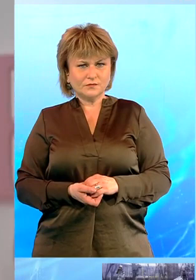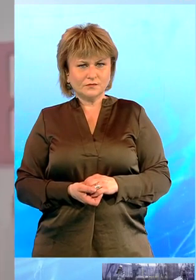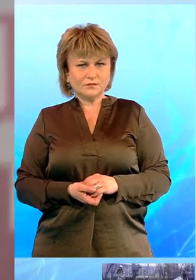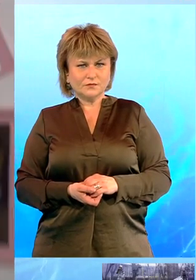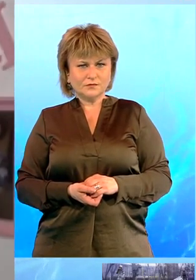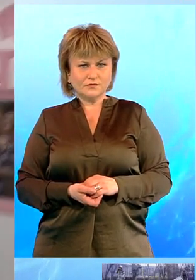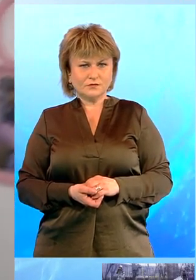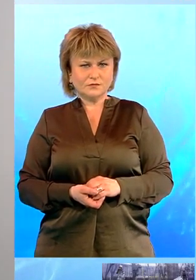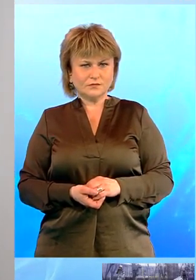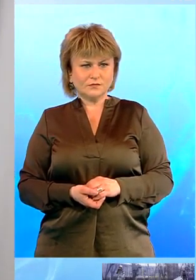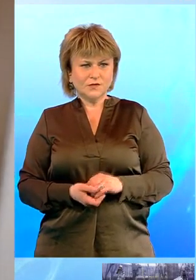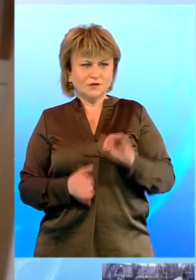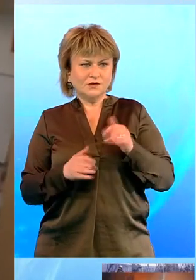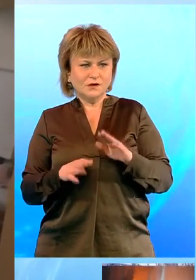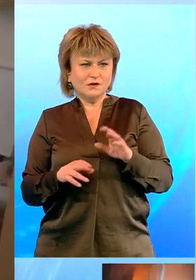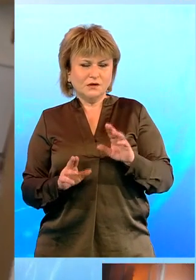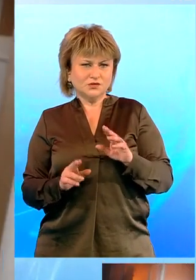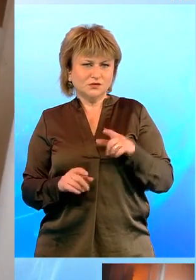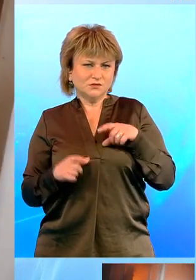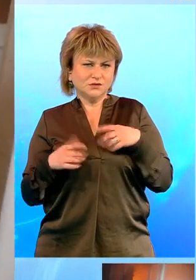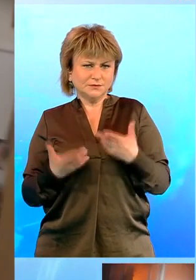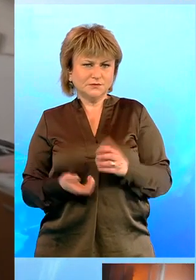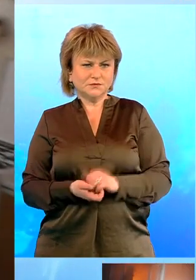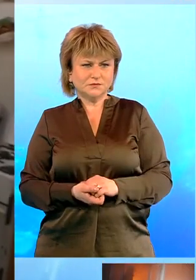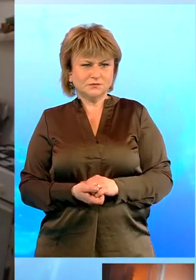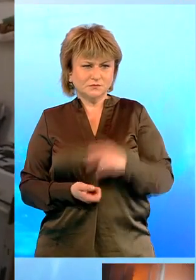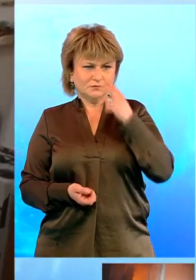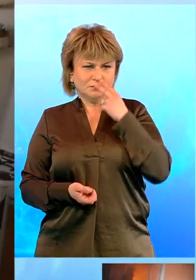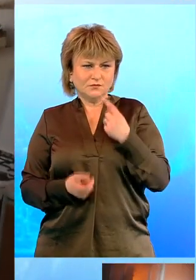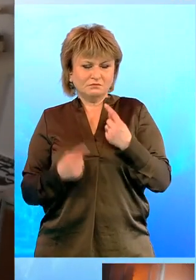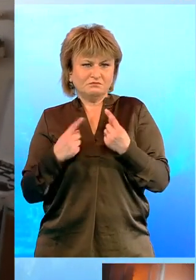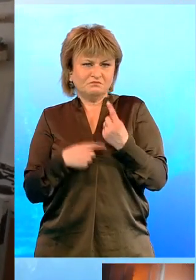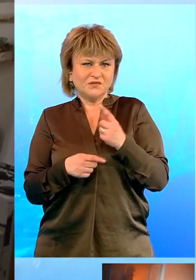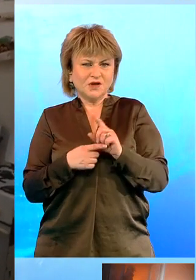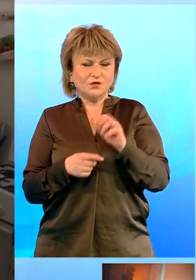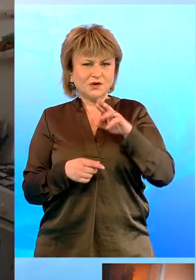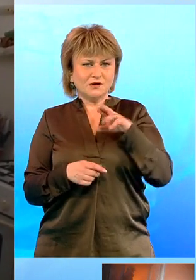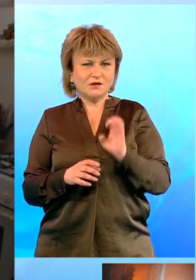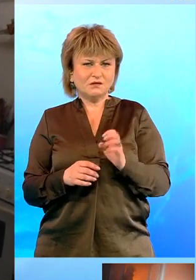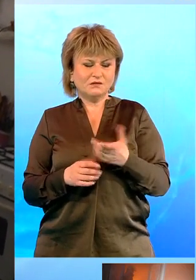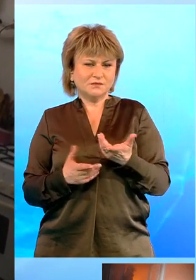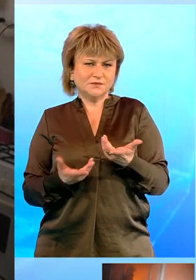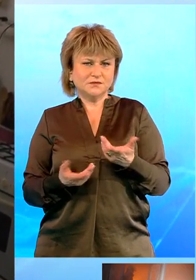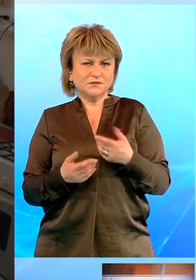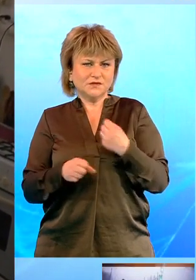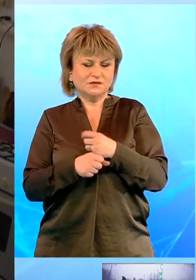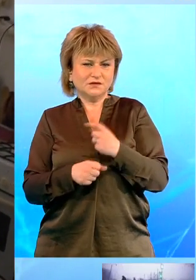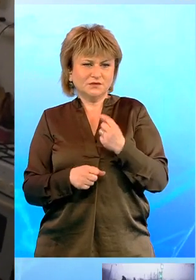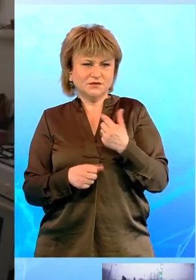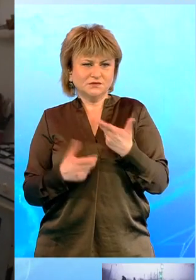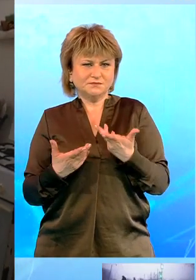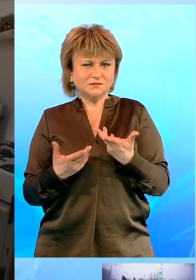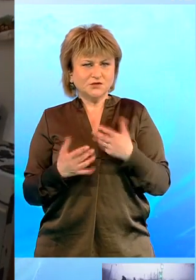Așa stai. Așa stai. Așa stai. Și încă o zi mai rezistați? Da, dar aveți lumânarii, ca să mai încălzească. O lumânare din aia, când de luță, și la aia mare.